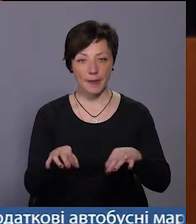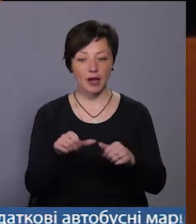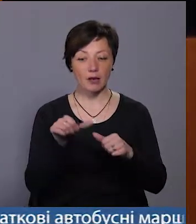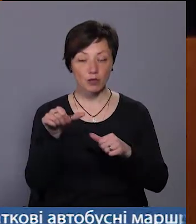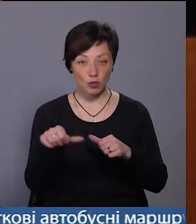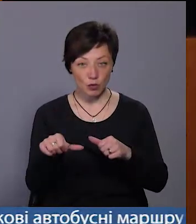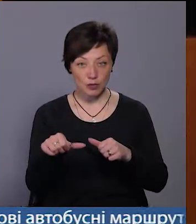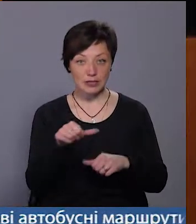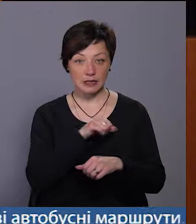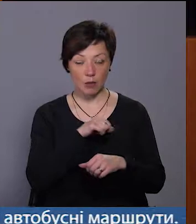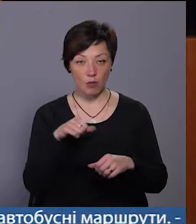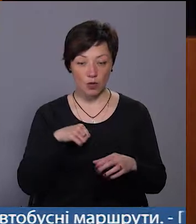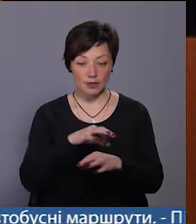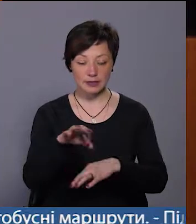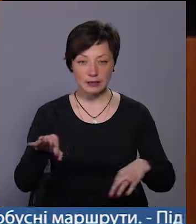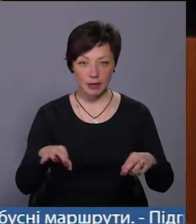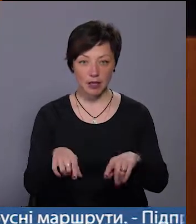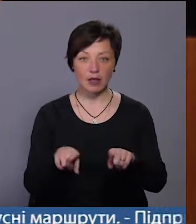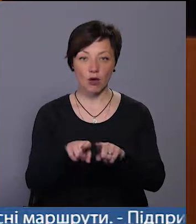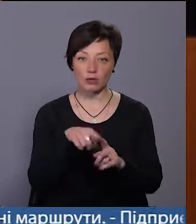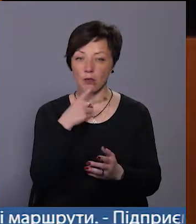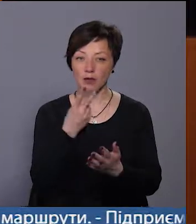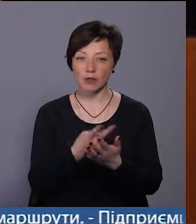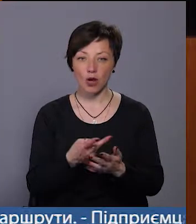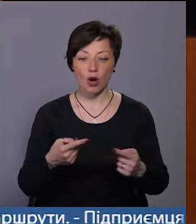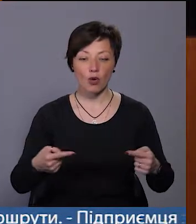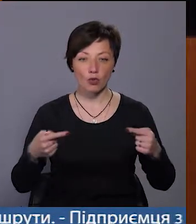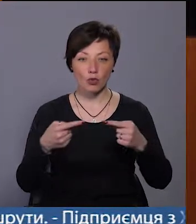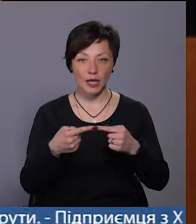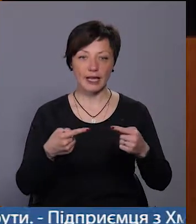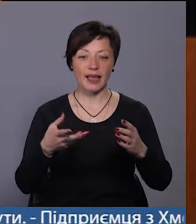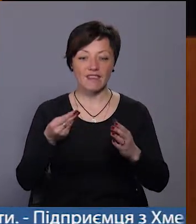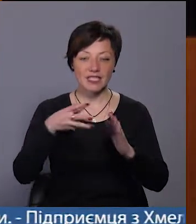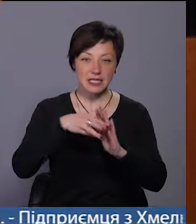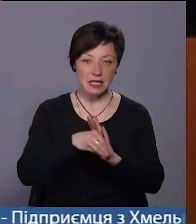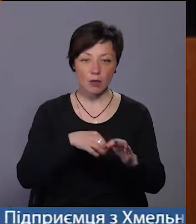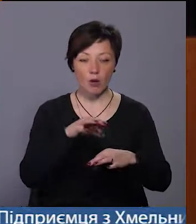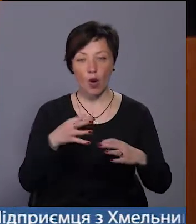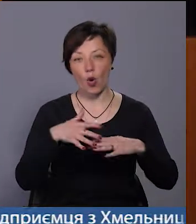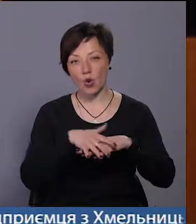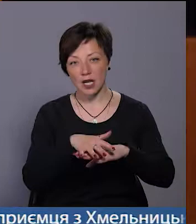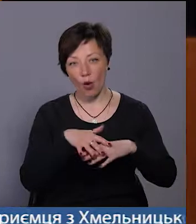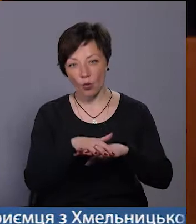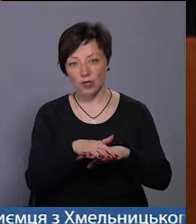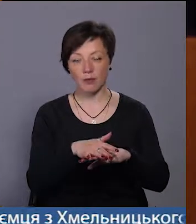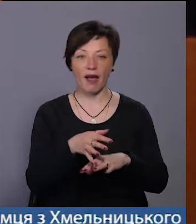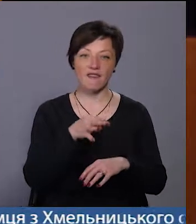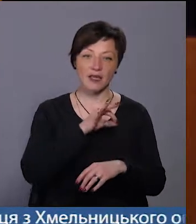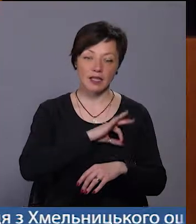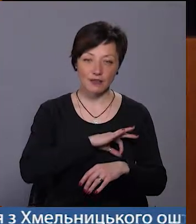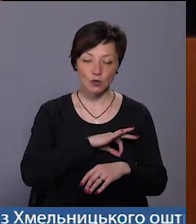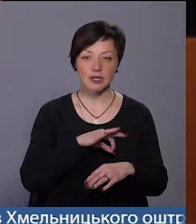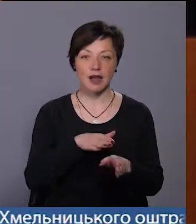крім самої схеми, також проєкт передбачає розробку вже конкретних інвестиційних проєктів з розрахунками ефективності